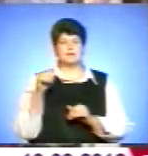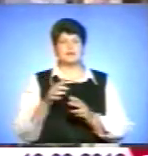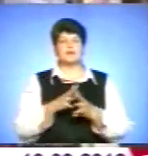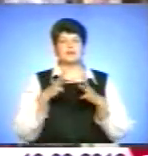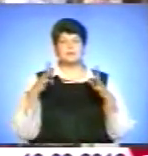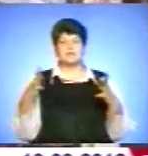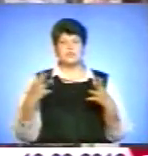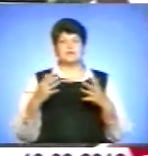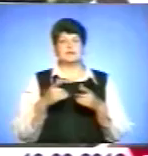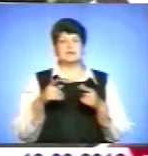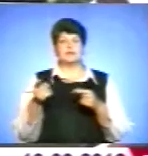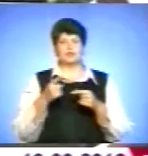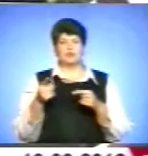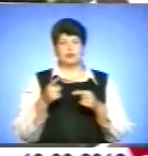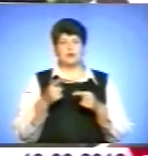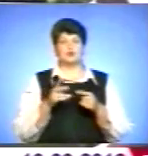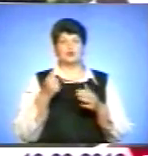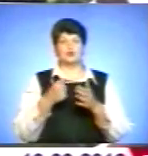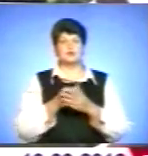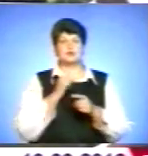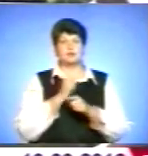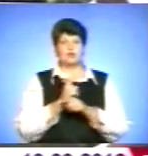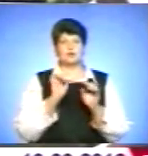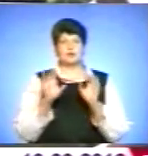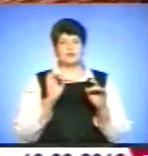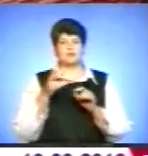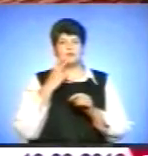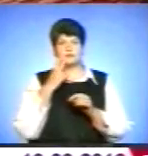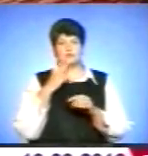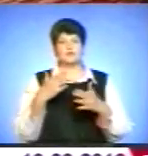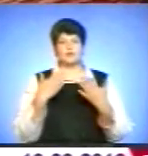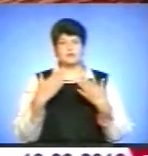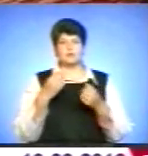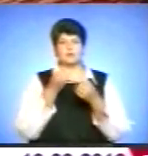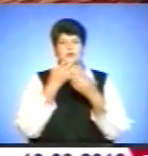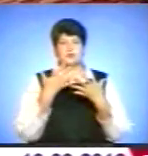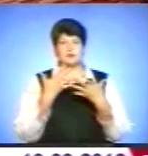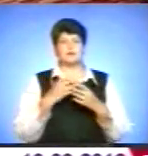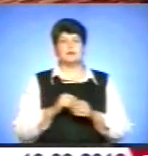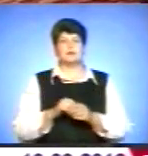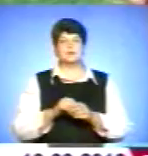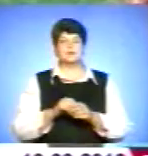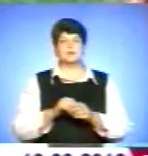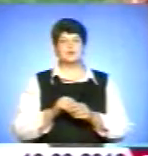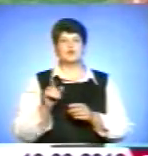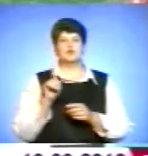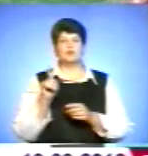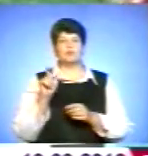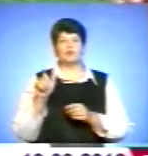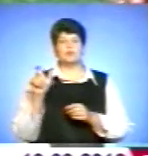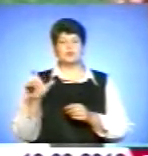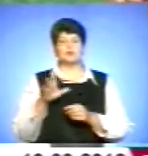заборони реклами чітко-напаління ставиться позитивно. А от щодо заборони куріння у громадських місцях є різні думки. Щоб людині було